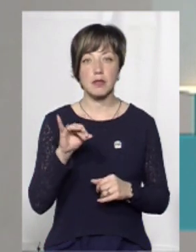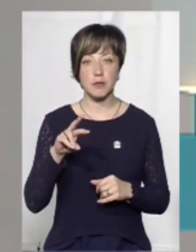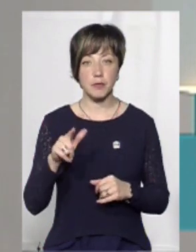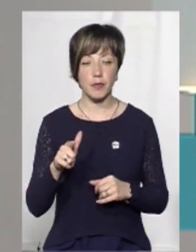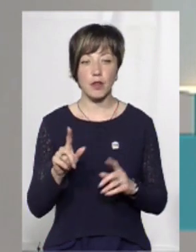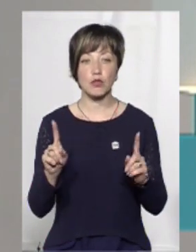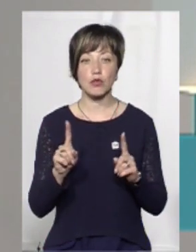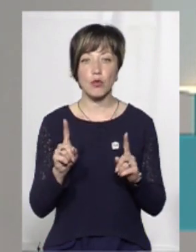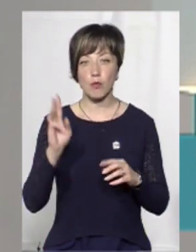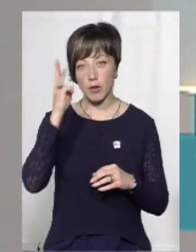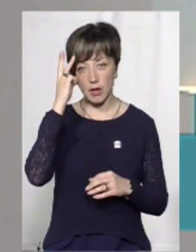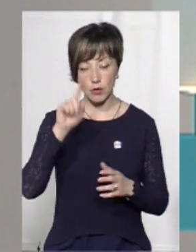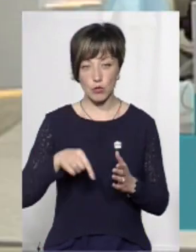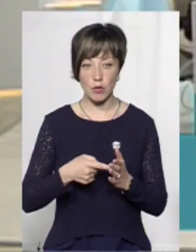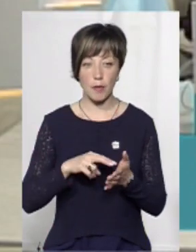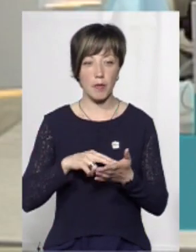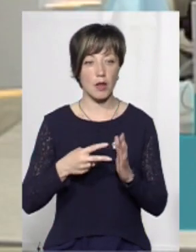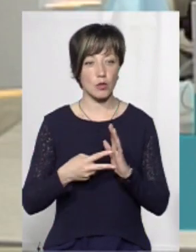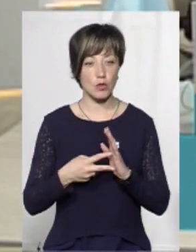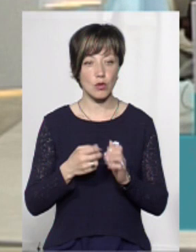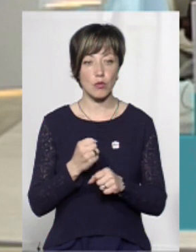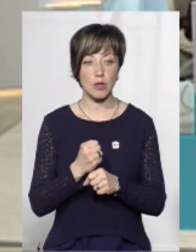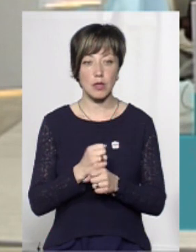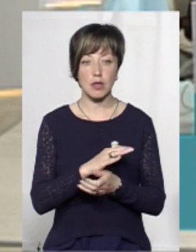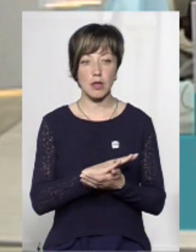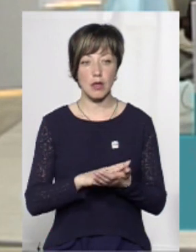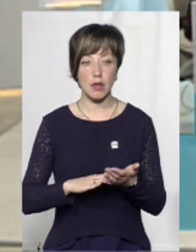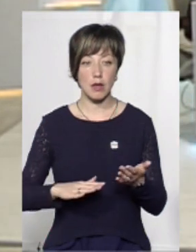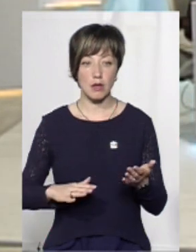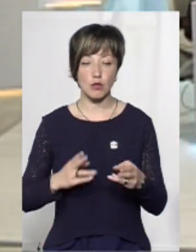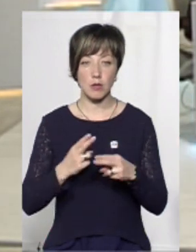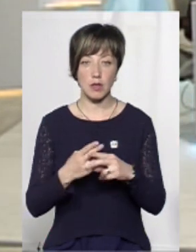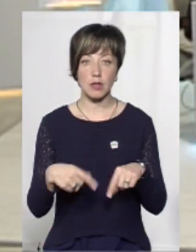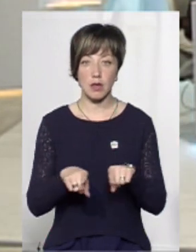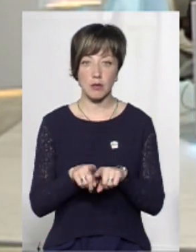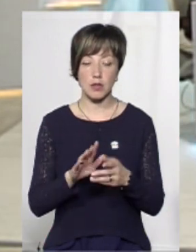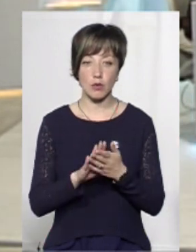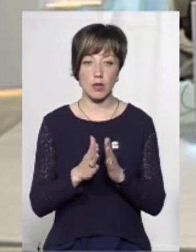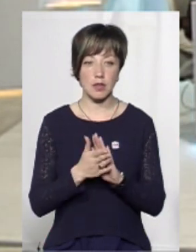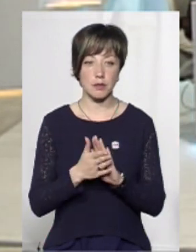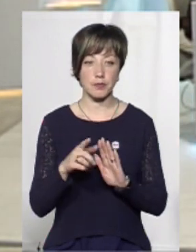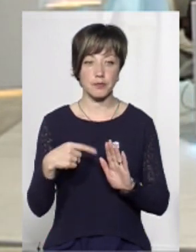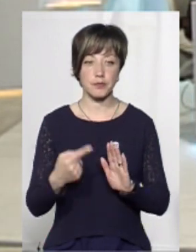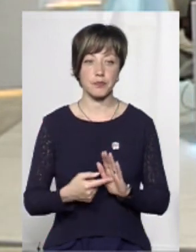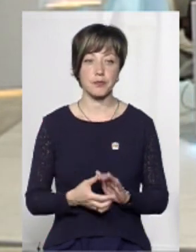що в Хмельницькому планується робити для того, щоб запобігти таким ситуаціям?